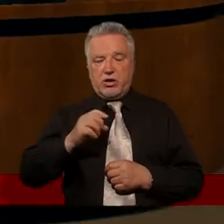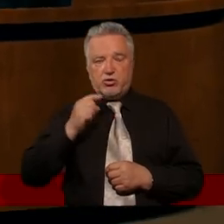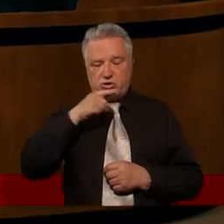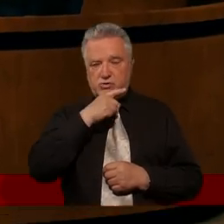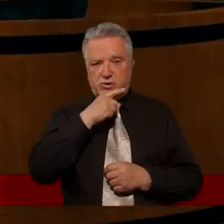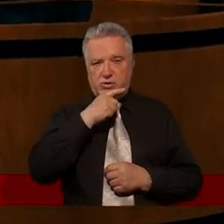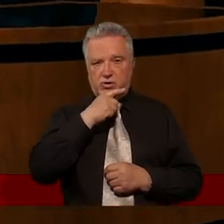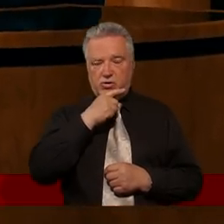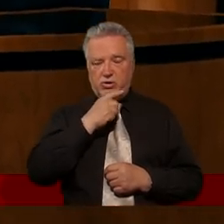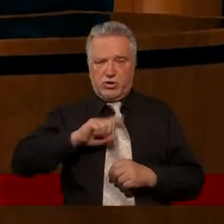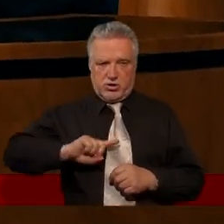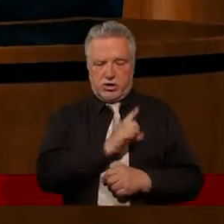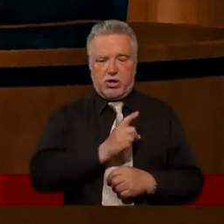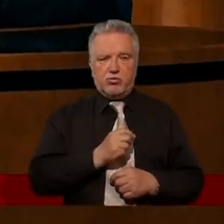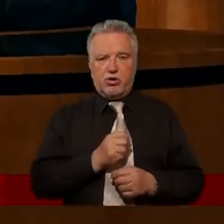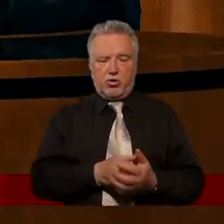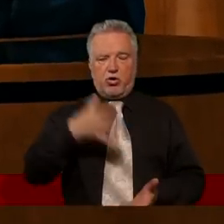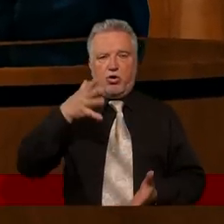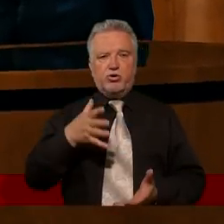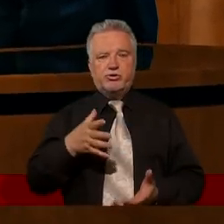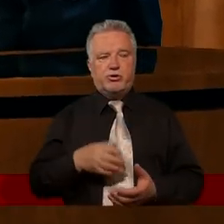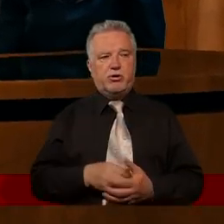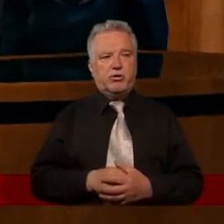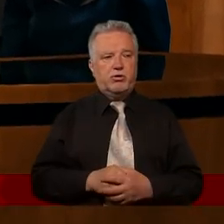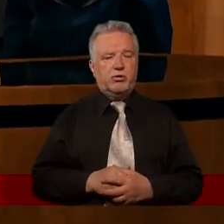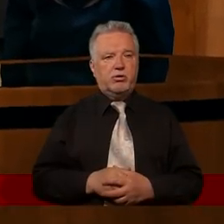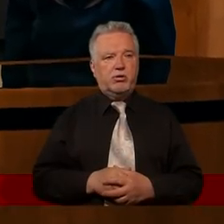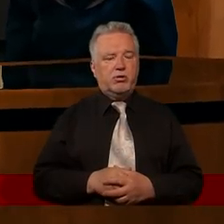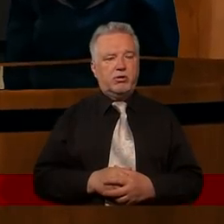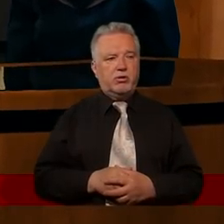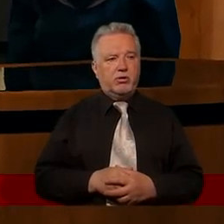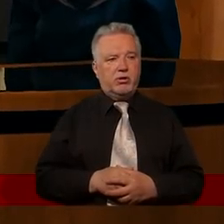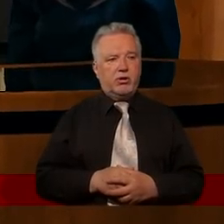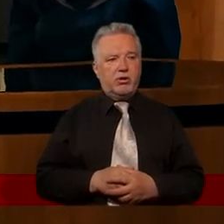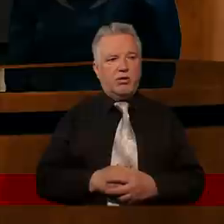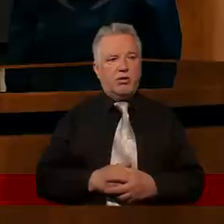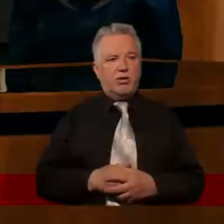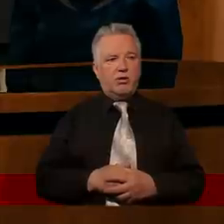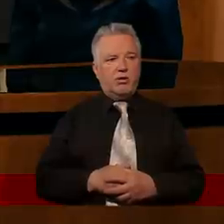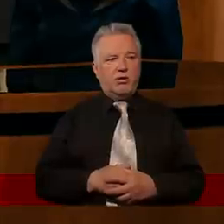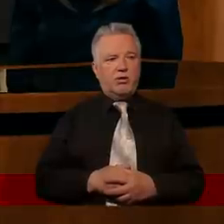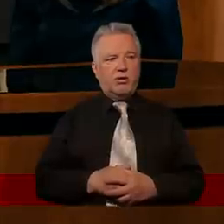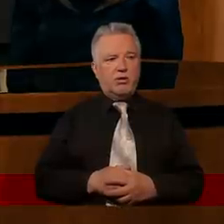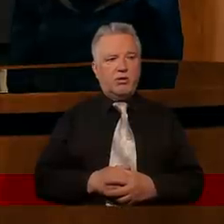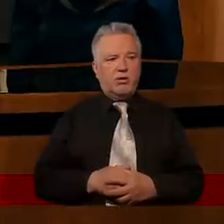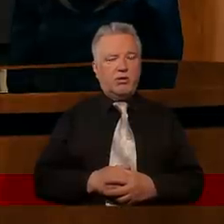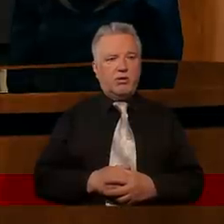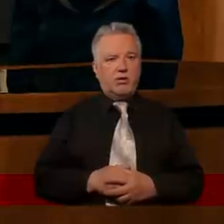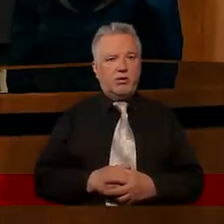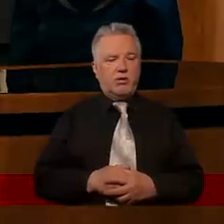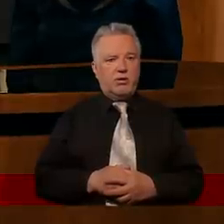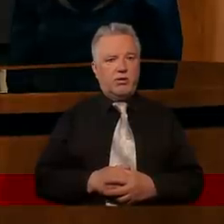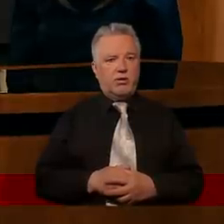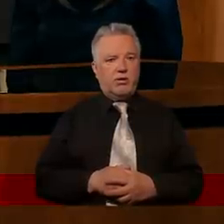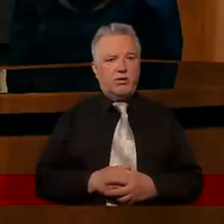przemyślując jakoś specjalnie tego, co robię. No to taki charakter, no ale